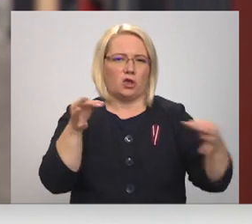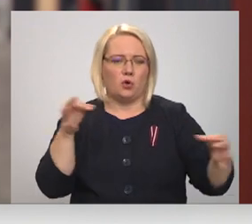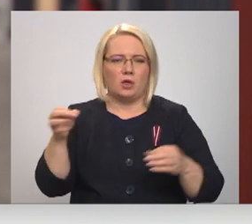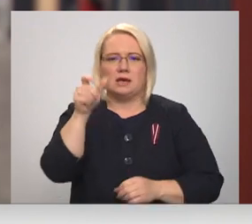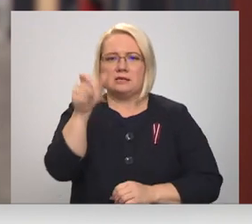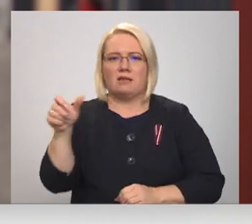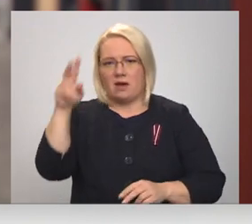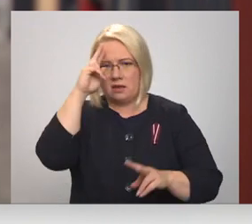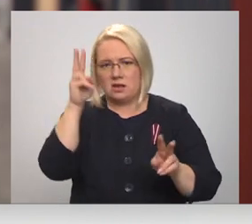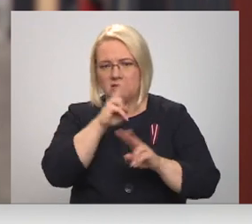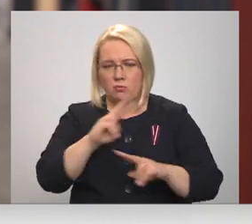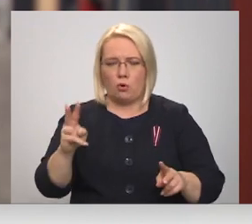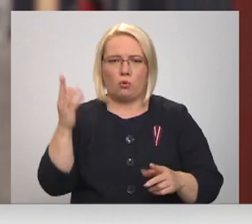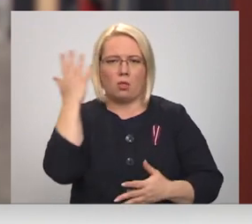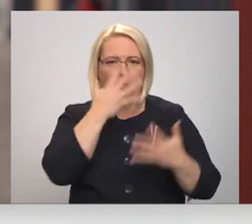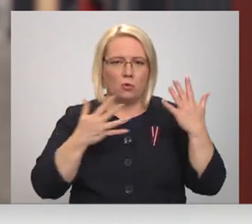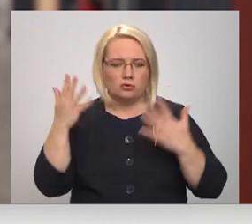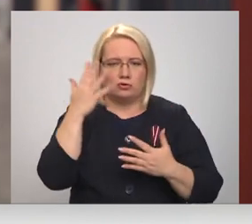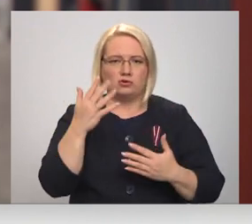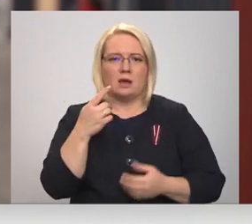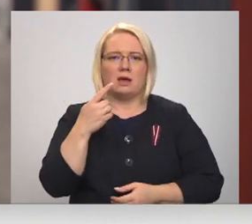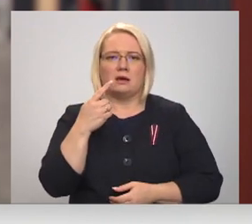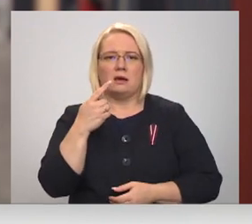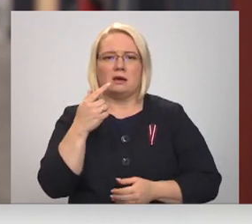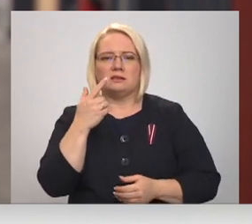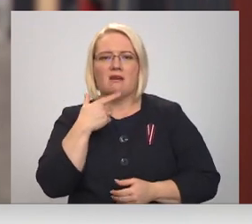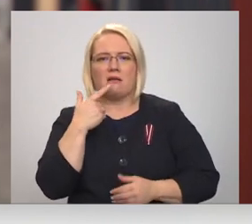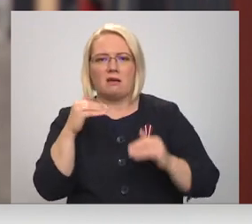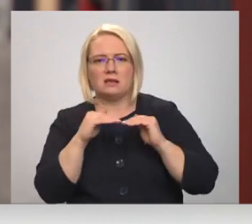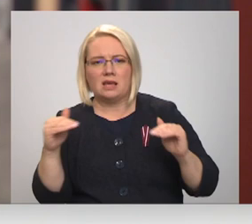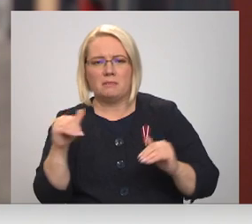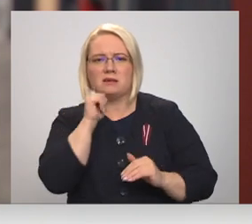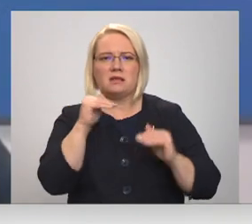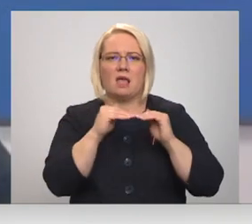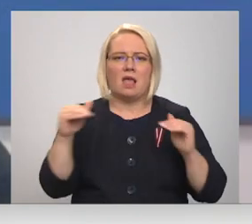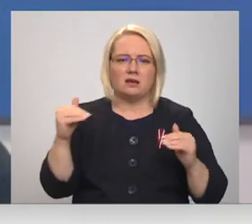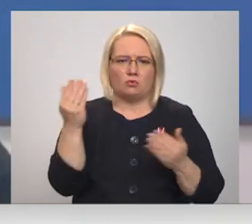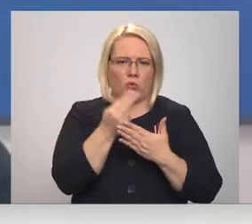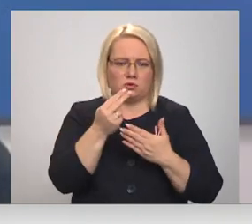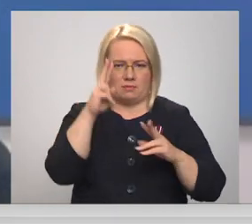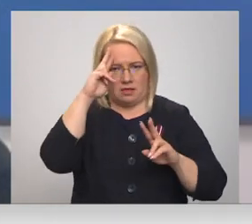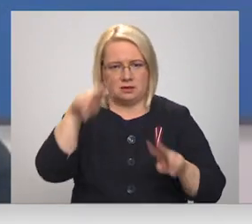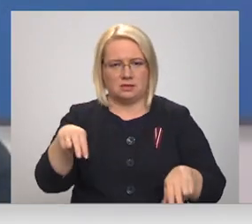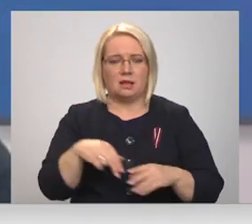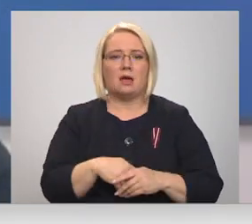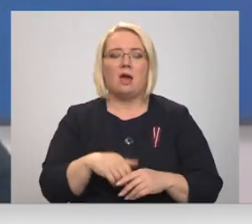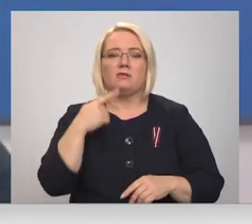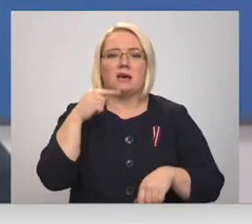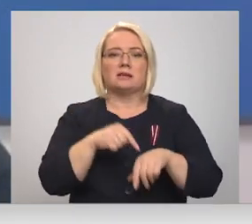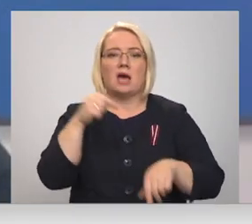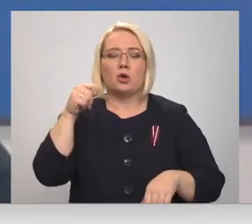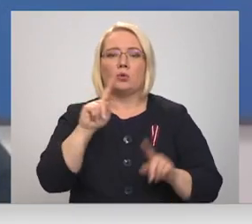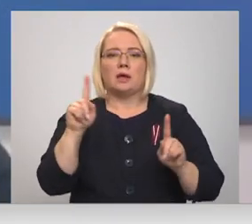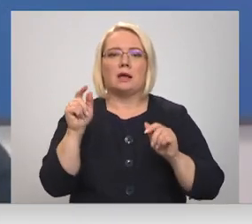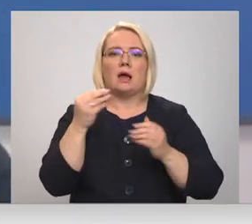neizpratnē un ir apmūsums par to. Sarkanais, zādais režīms, ko tas īsti galā nozīmē. Sajūta ir tāda, ka bieži vien pircai